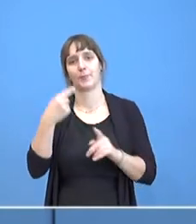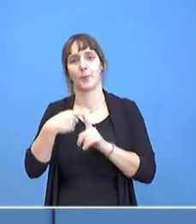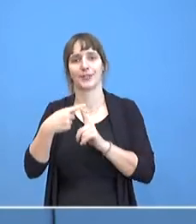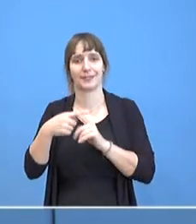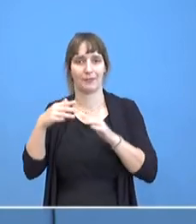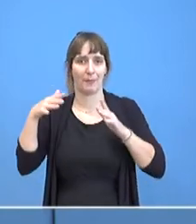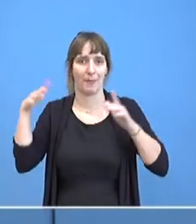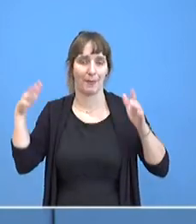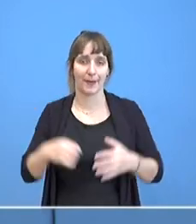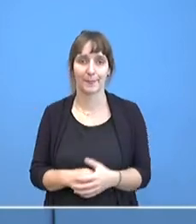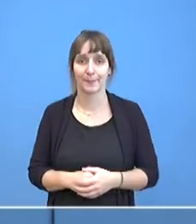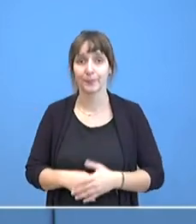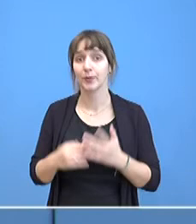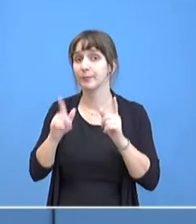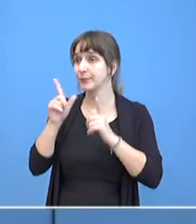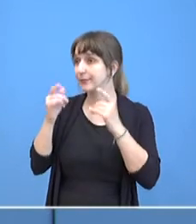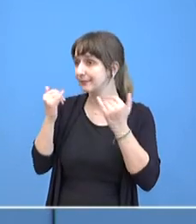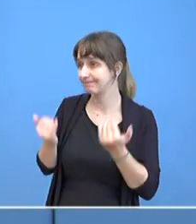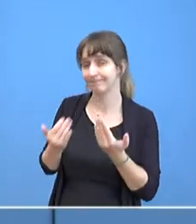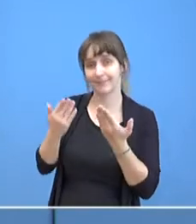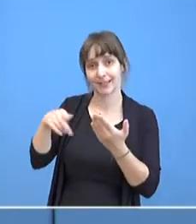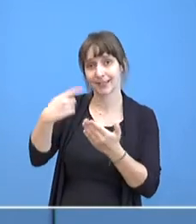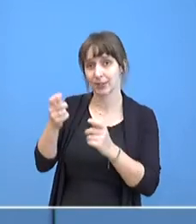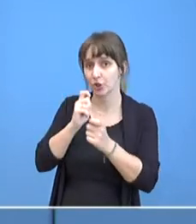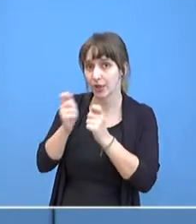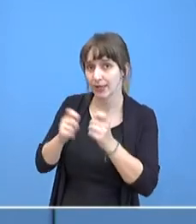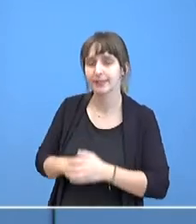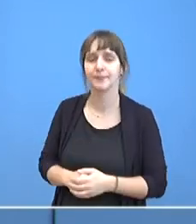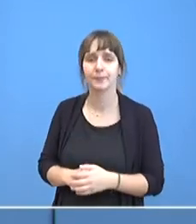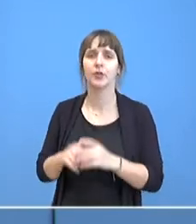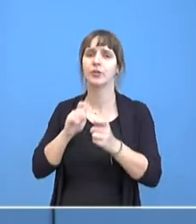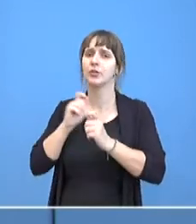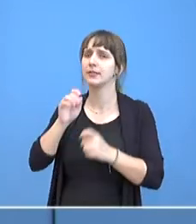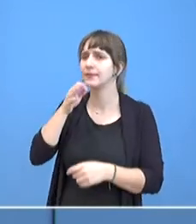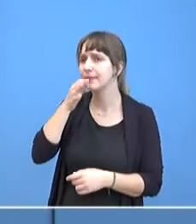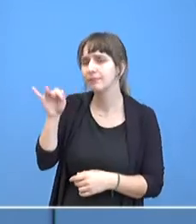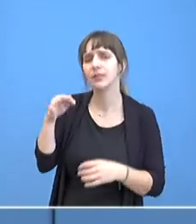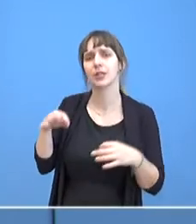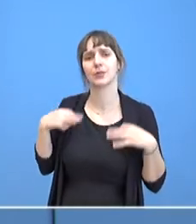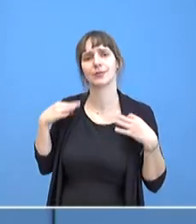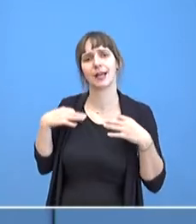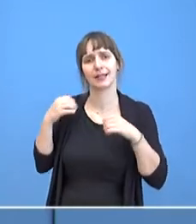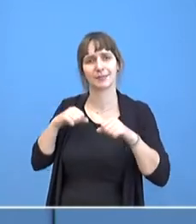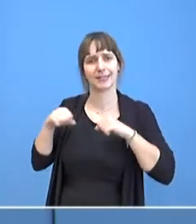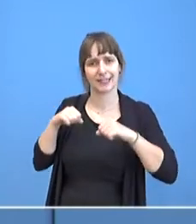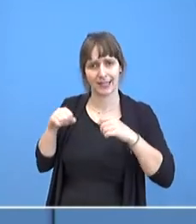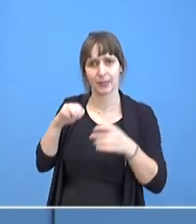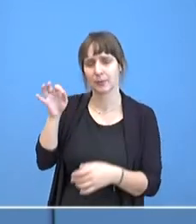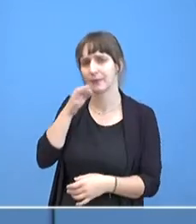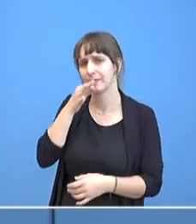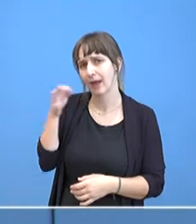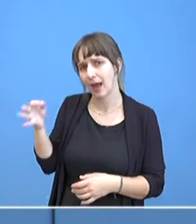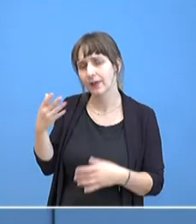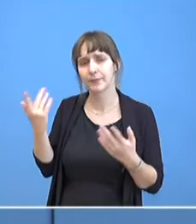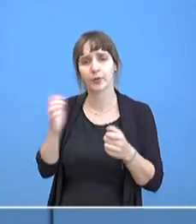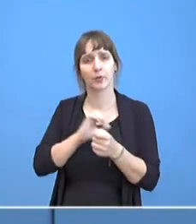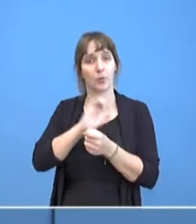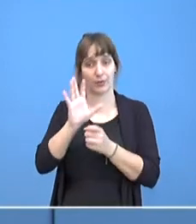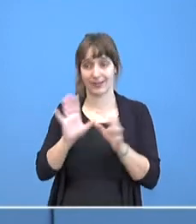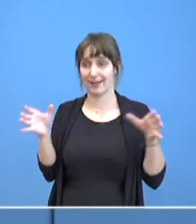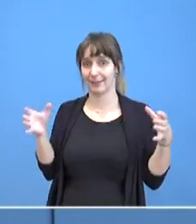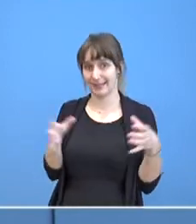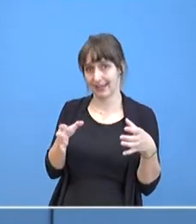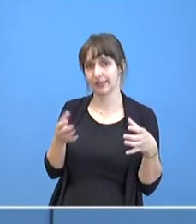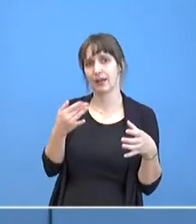Dann Frau Kollegin, bitte. Noch mal eine Frage ans Gesundheitsministerium. Haben Sie denn im Corona-Kabinett auch besprochen,